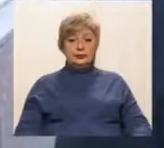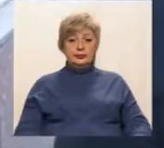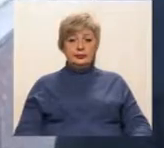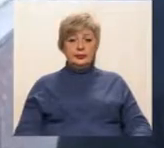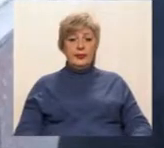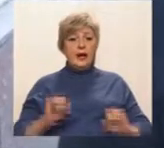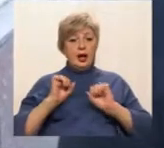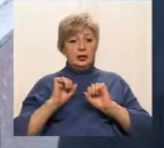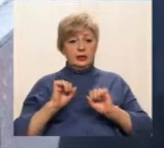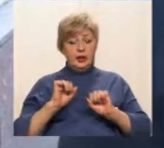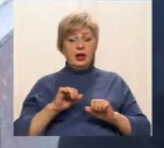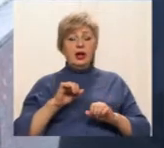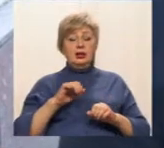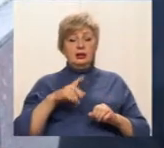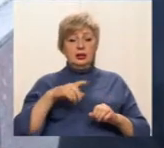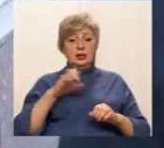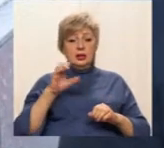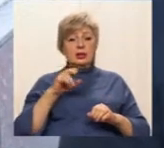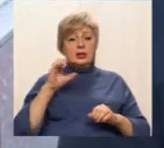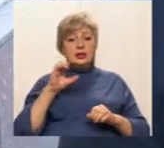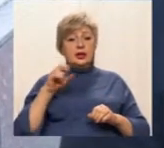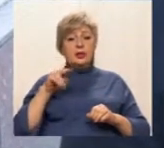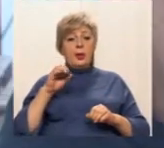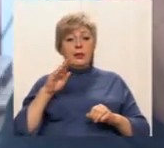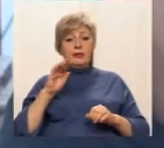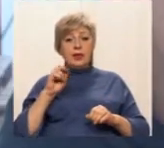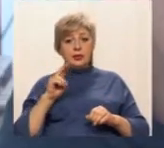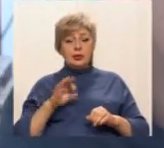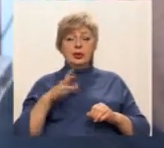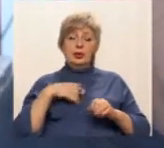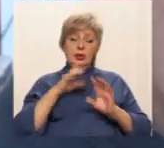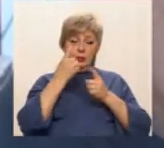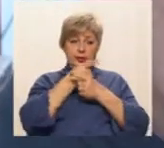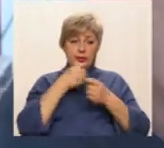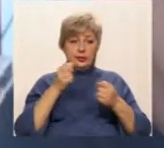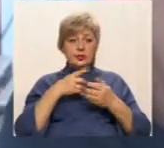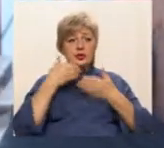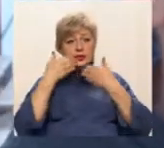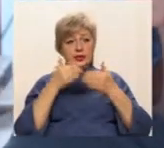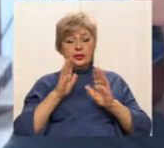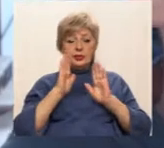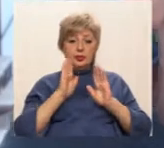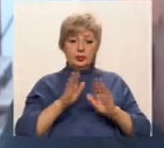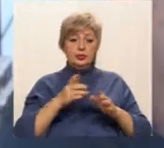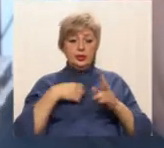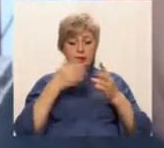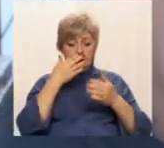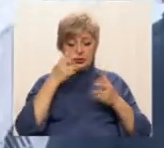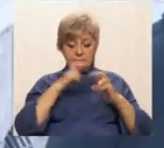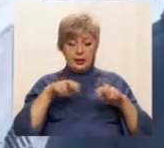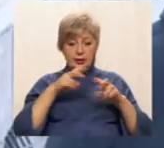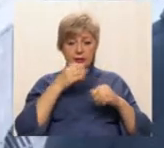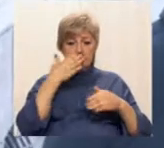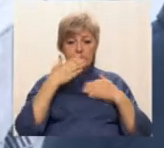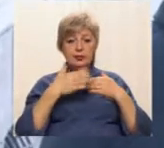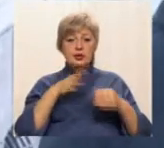Адвокат мешканців гуртожитку Сергій Повелко повідомив, що звернення буде розглянути фондом державного майна найближчим часом.